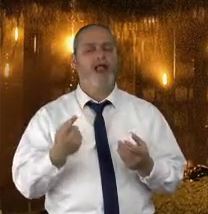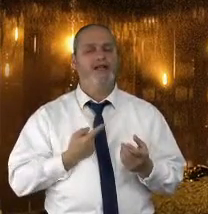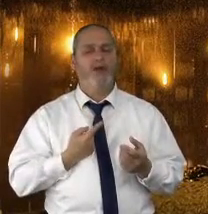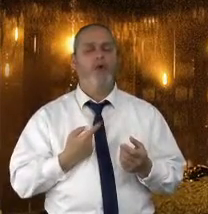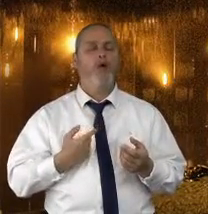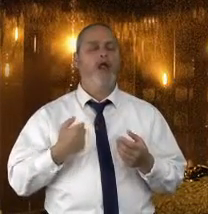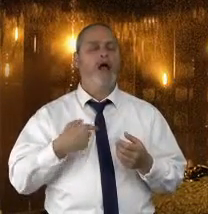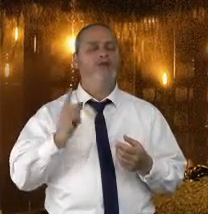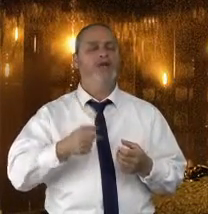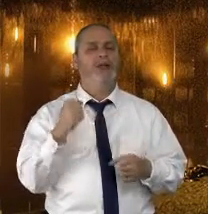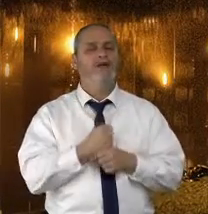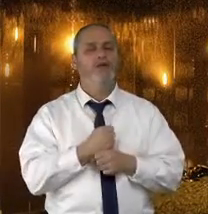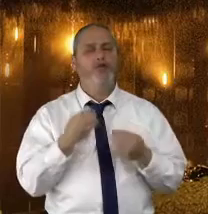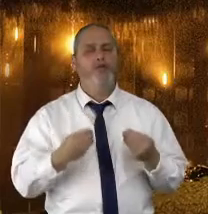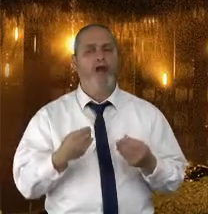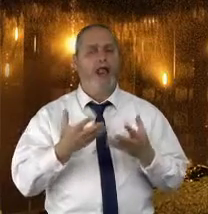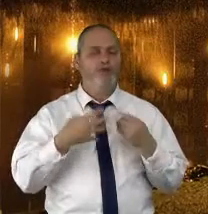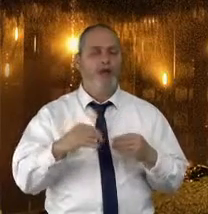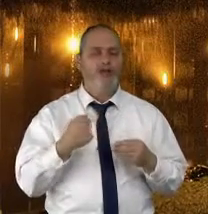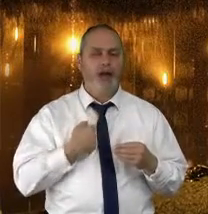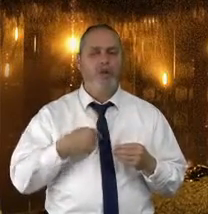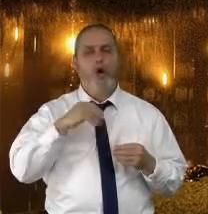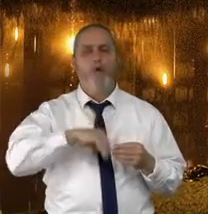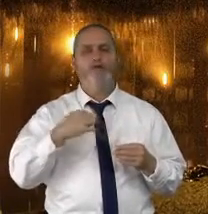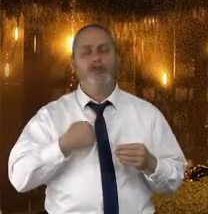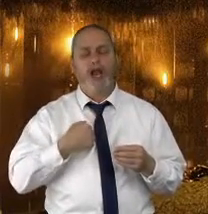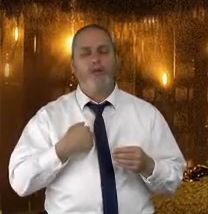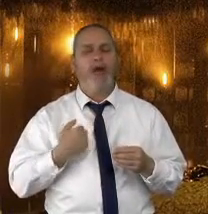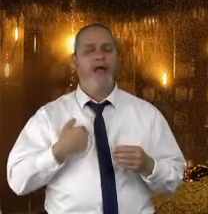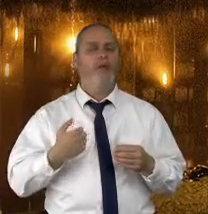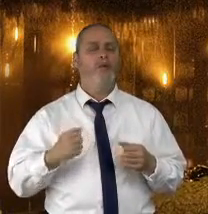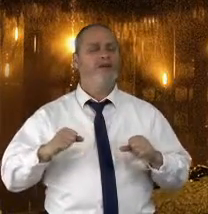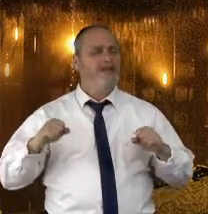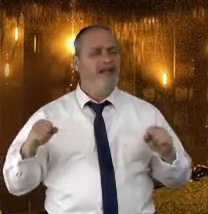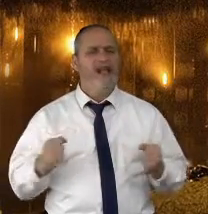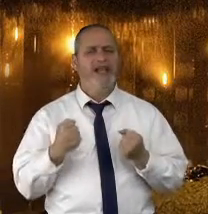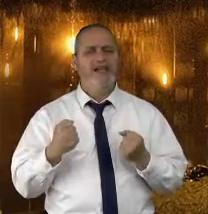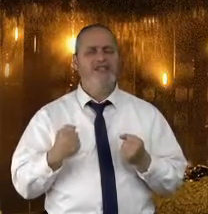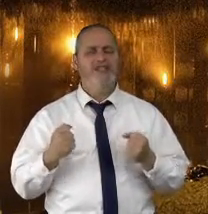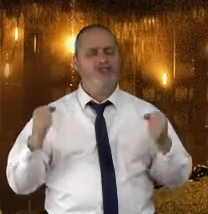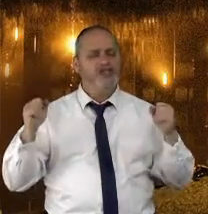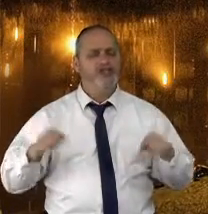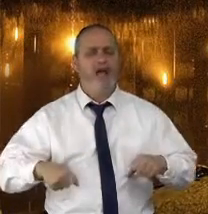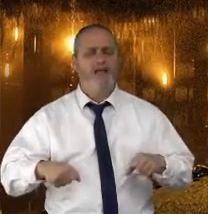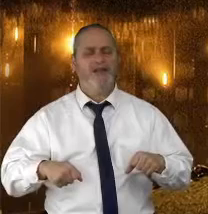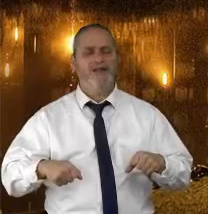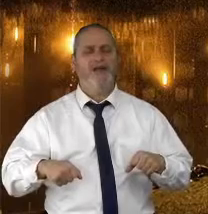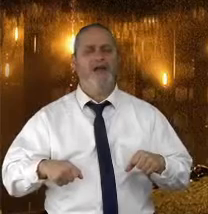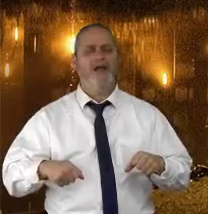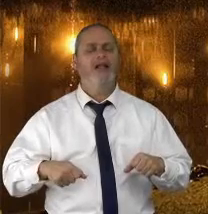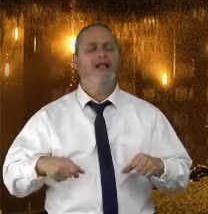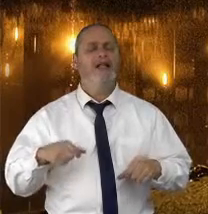המשפחה שלנו, בואו נעשה טובה לאישיות שלנו, לאופי שלנו. נגייס לעצמנו את התכונה של שליטה עצמית.